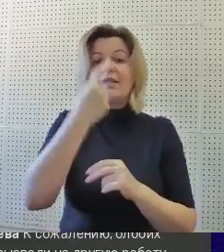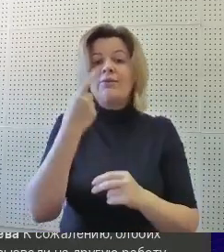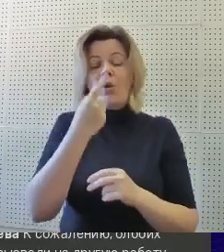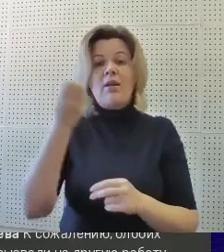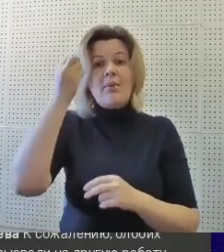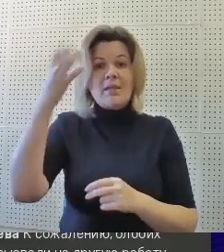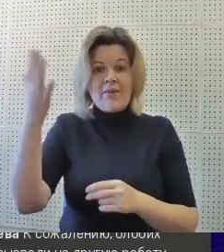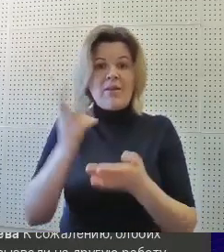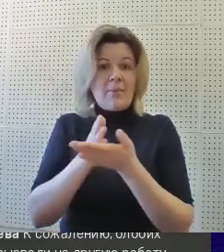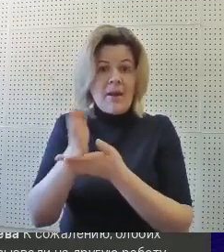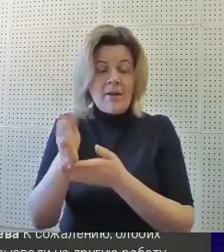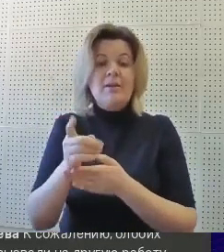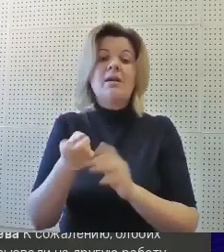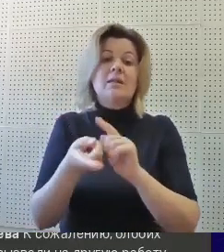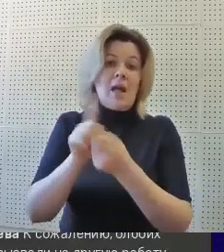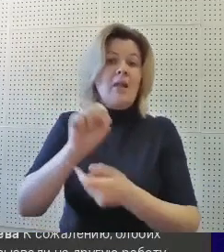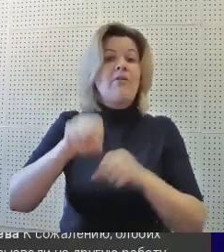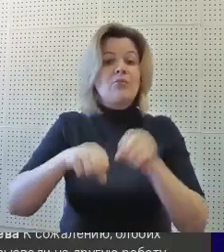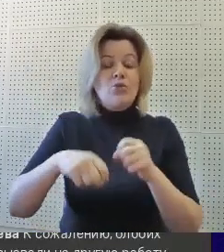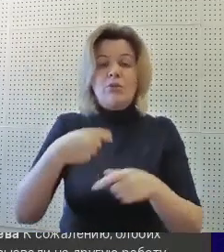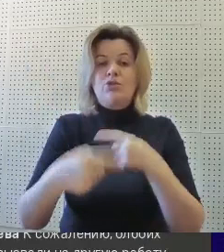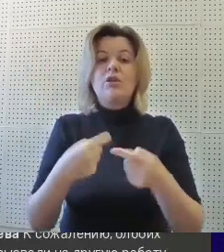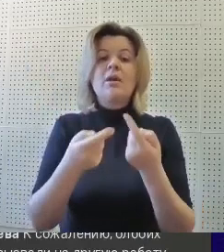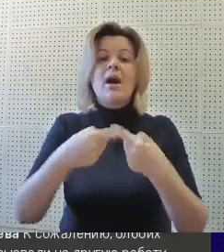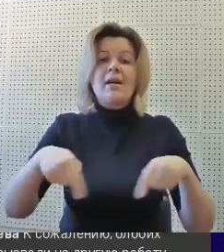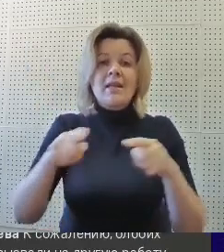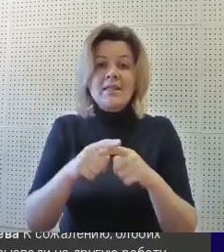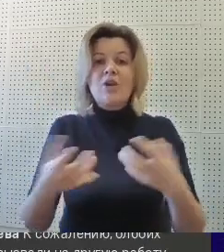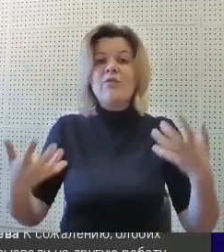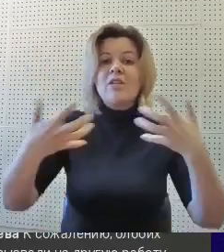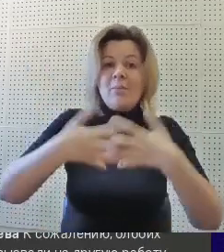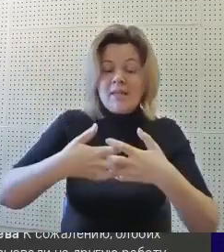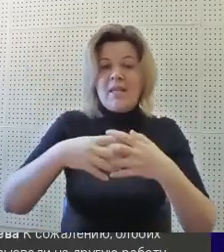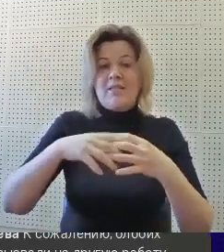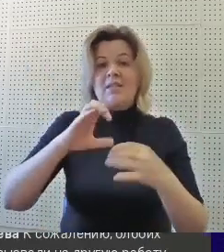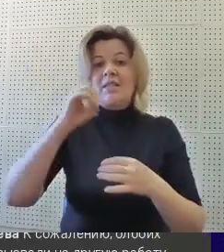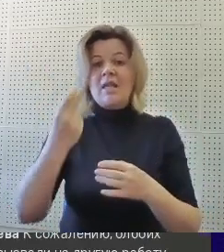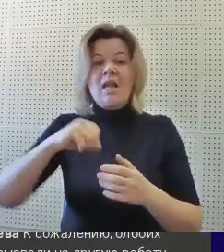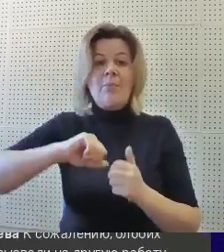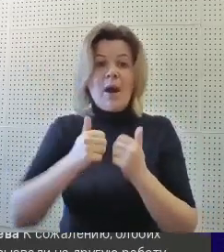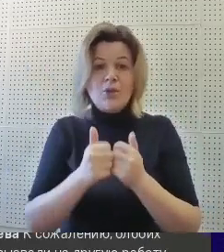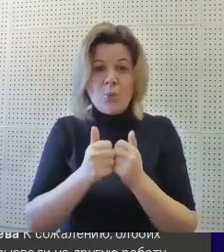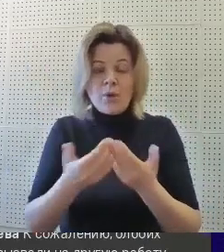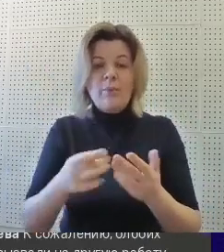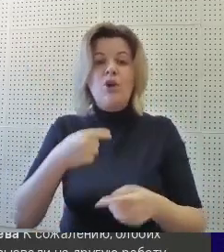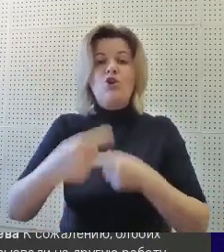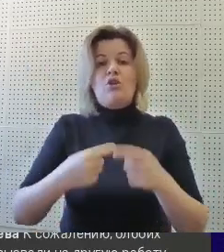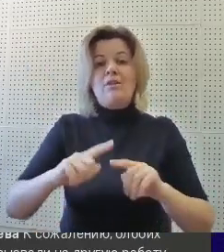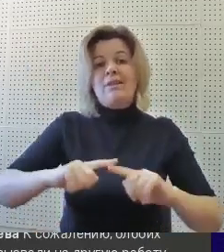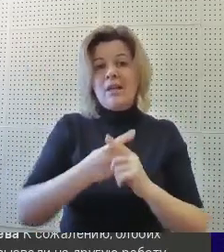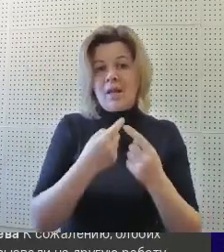индивидуальной образовательной траектории стало возможным через организацию взаимодействия с социальными партнерами,